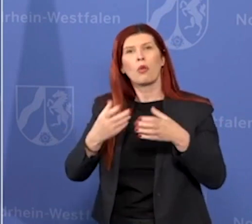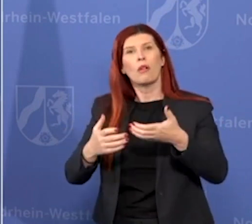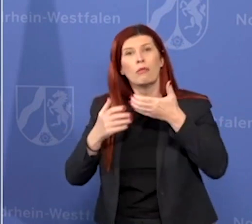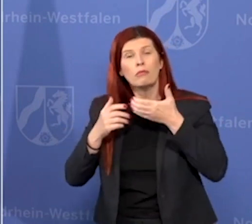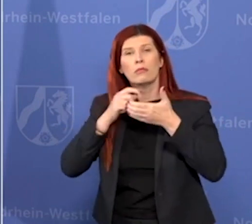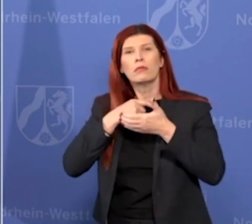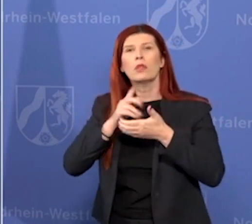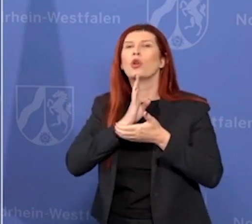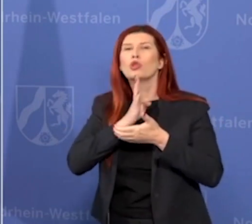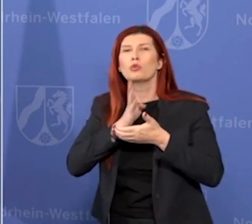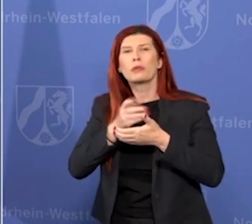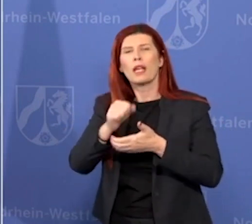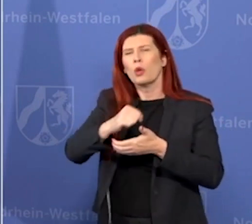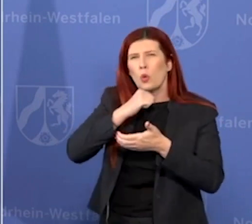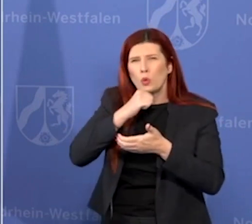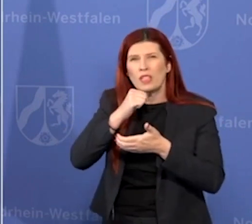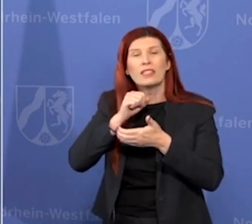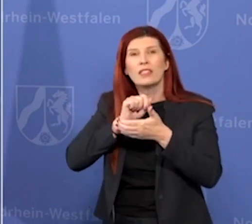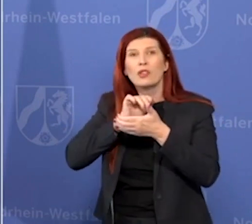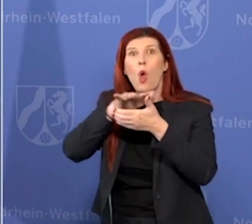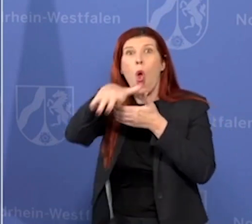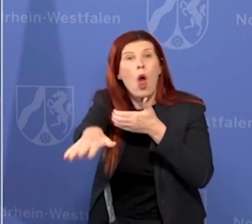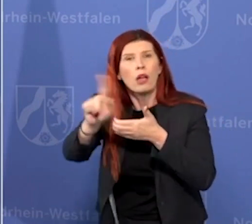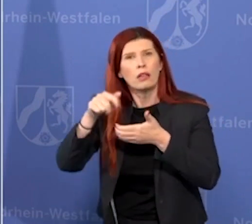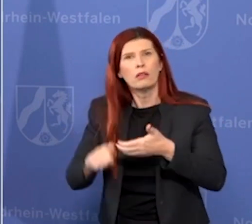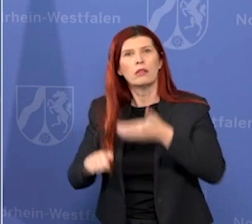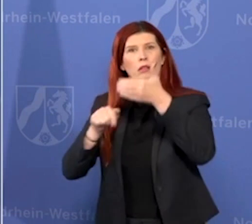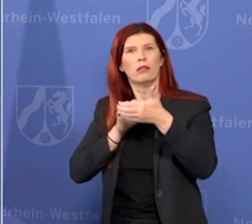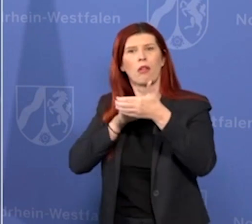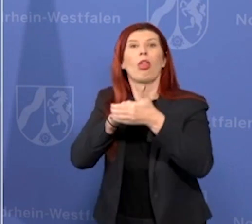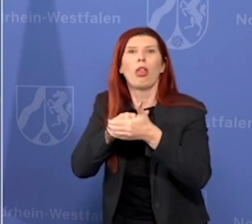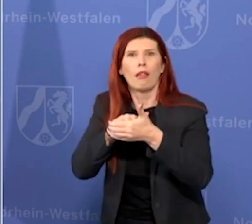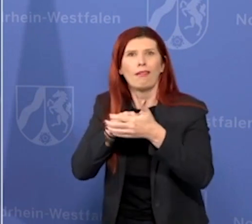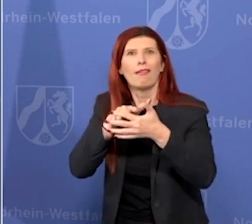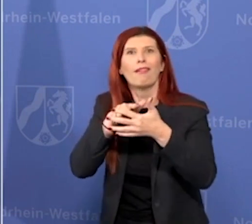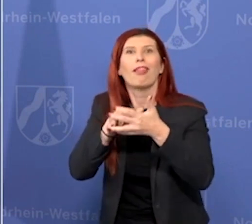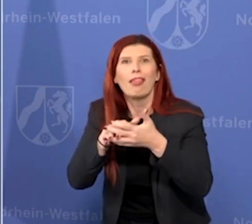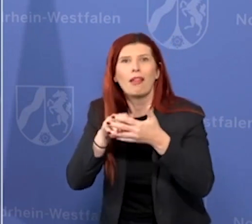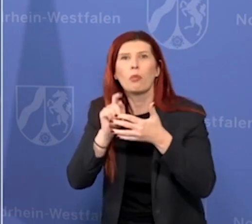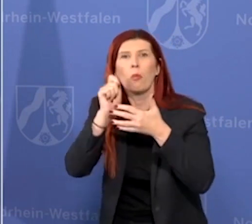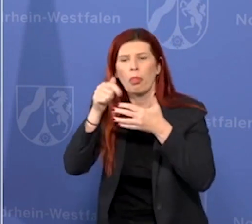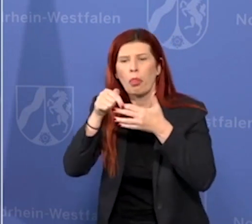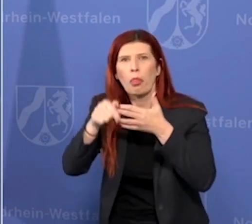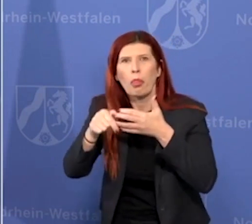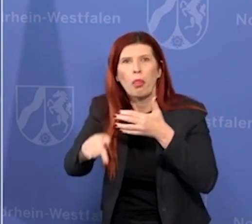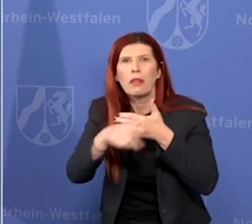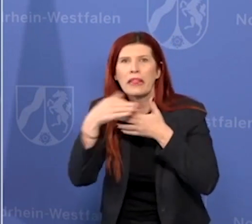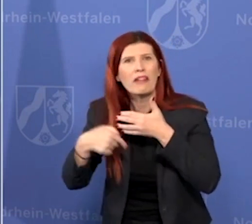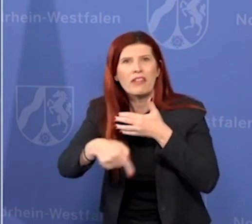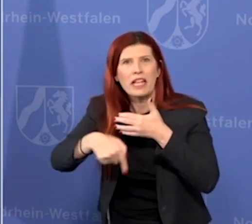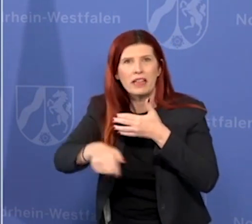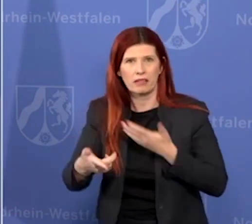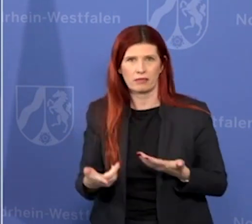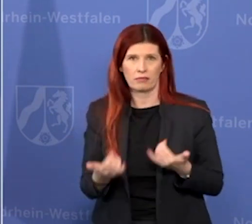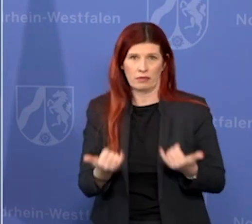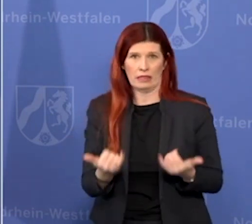eben auch möglicherweise die Infektion mit verbreitet. Und gerade bei einer Infektion wie das Coronavirus, wo